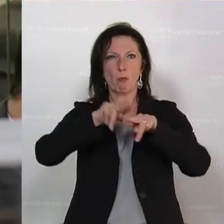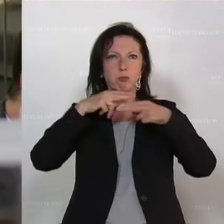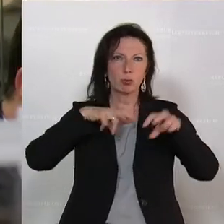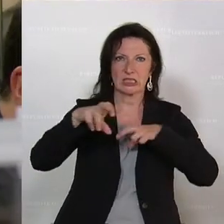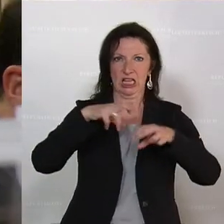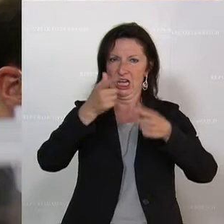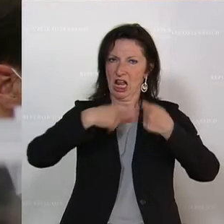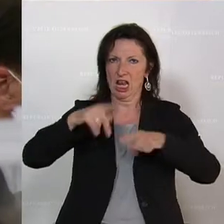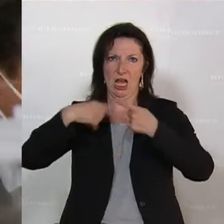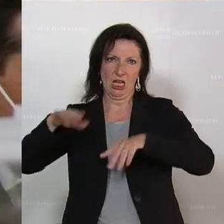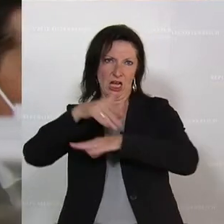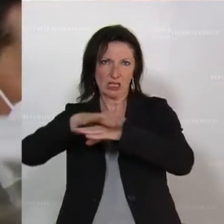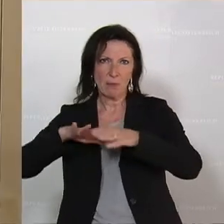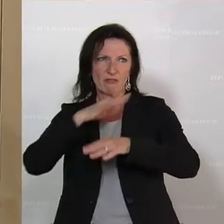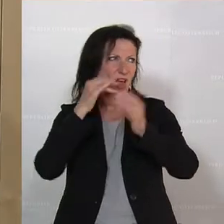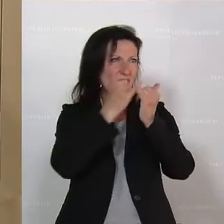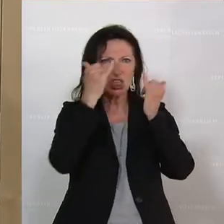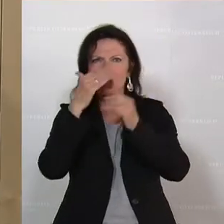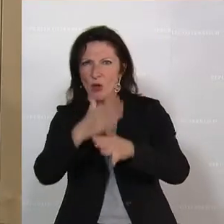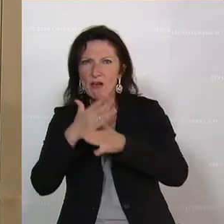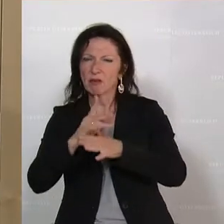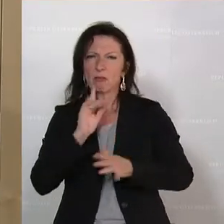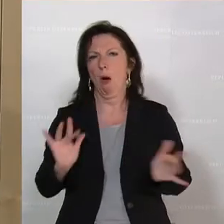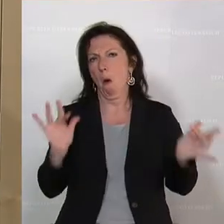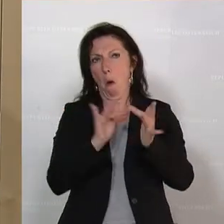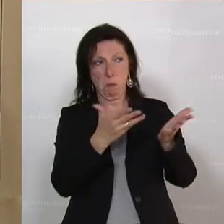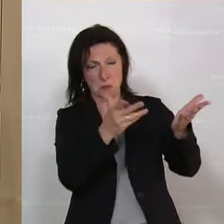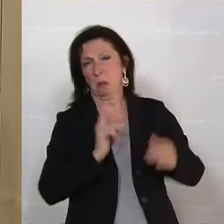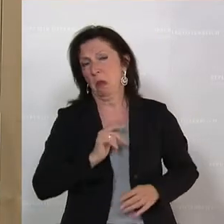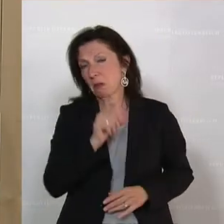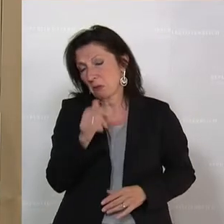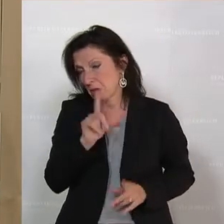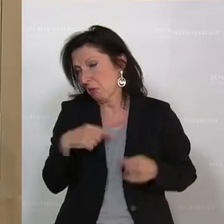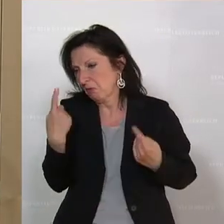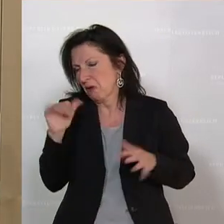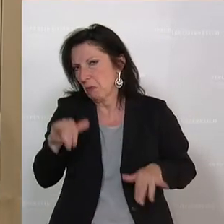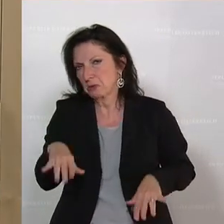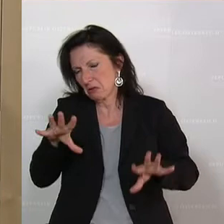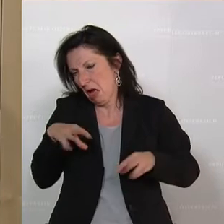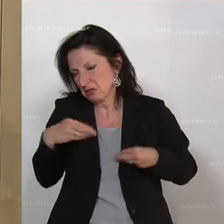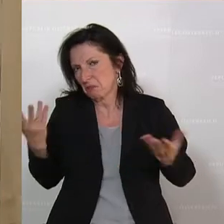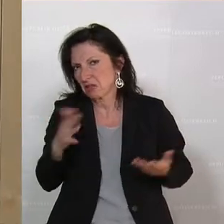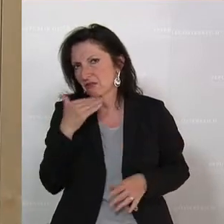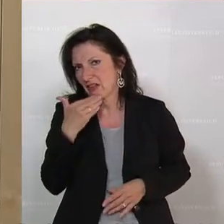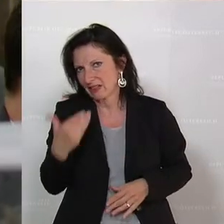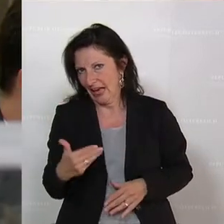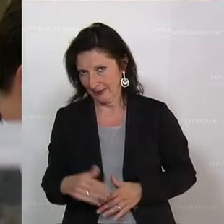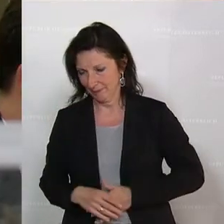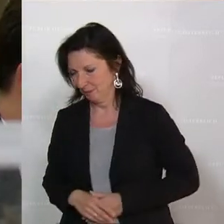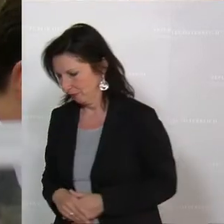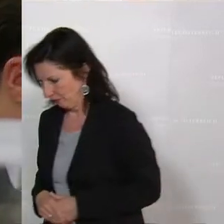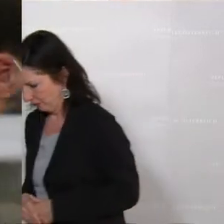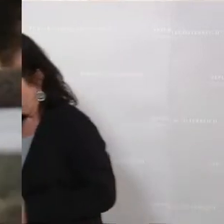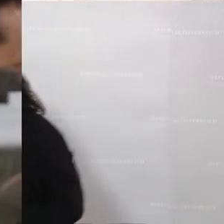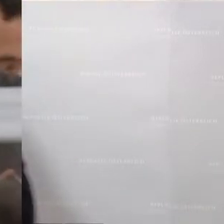Gemeinden, viele Institutionen, die dazu beitragen. Nur die Opposition macht das halt leider nicht, aber das müssen wir zur Kenntnis nehmen. Vielen Dank. Andreas